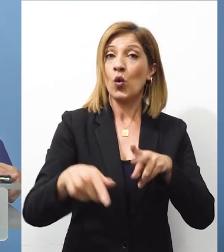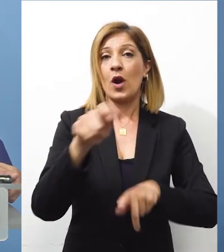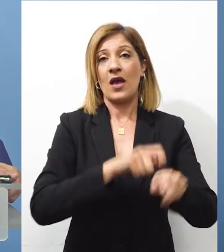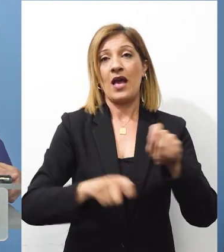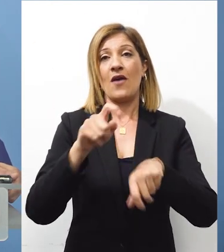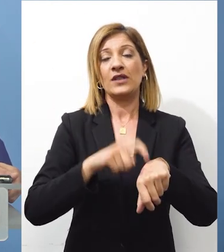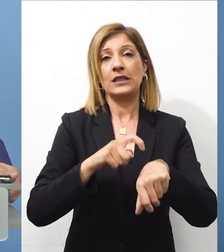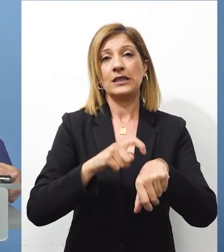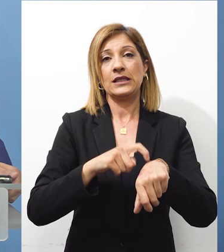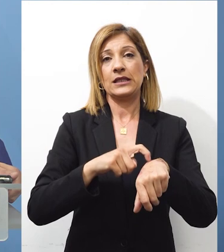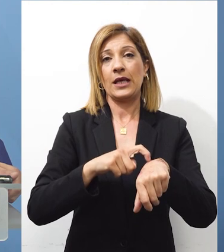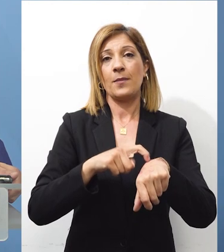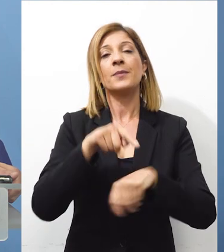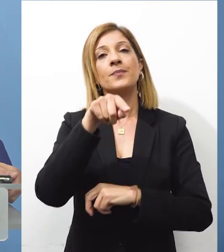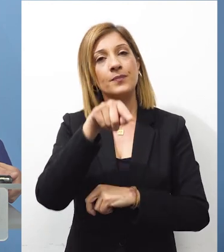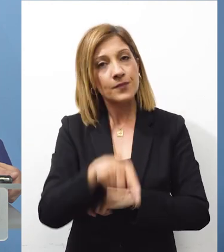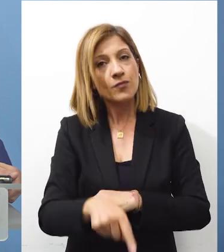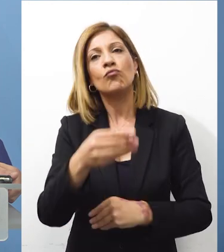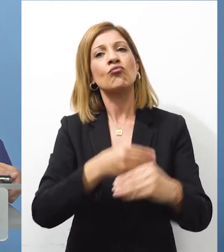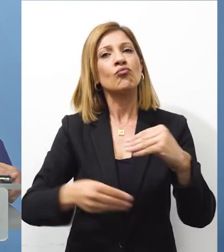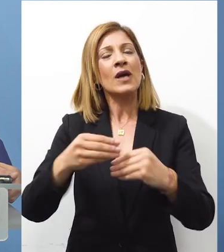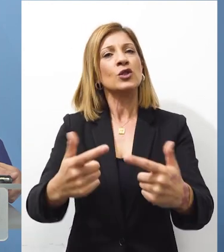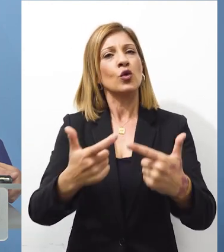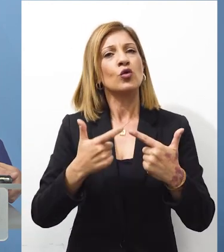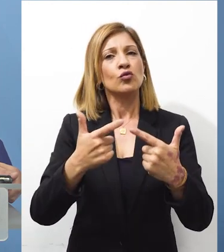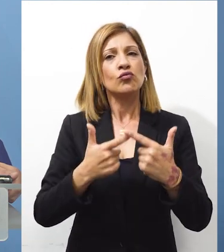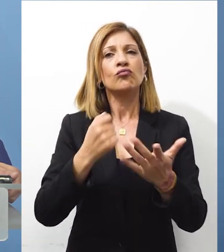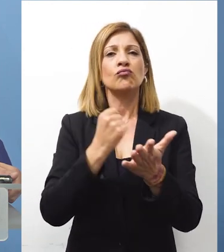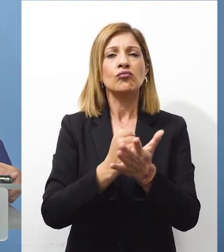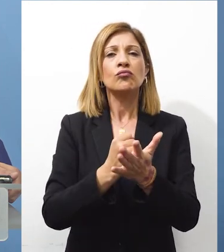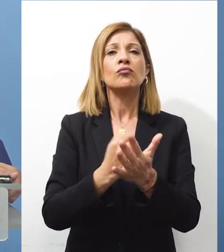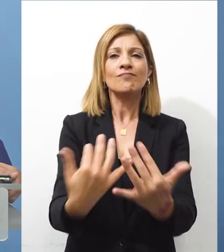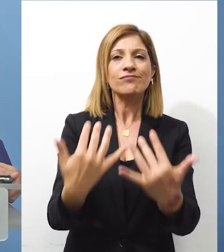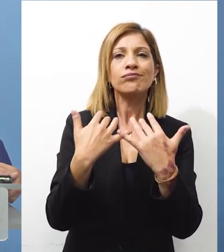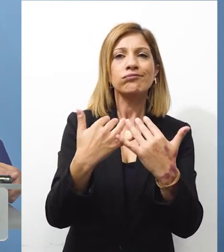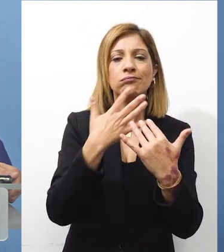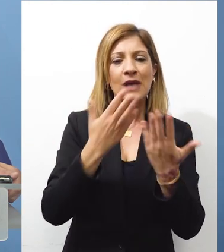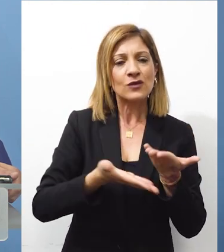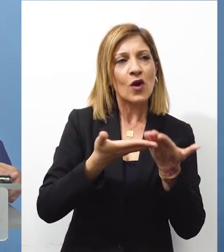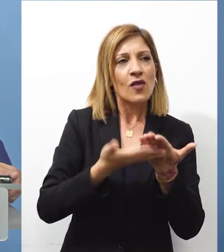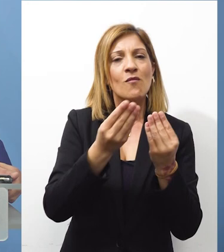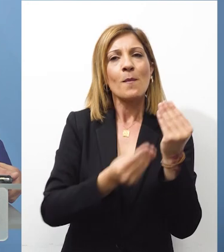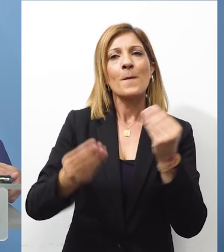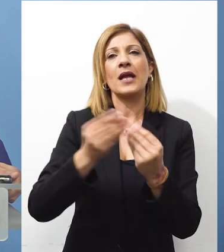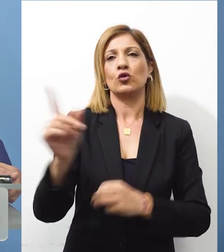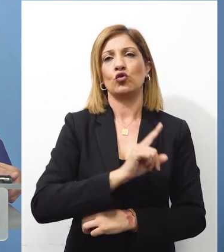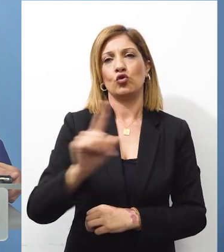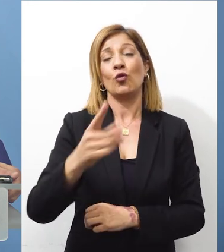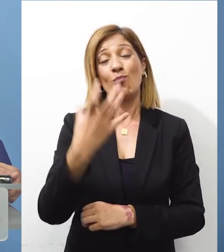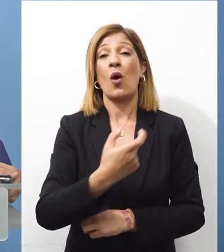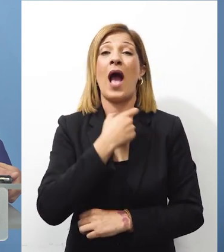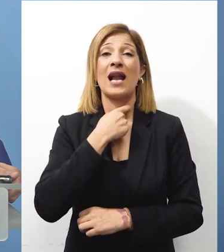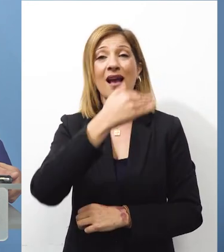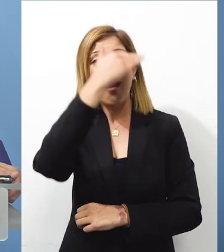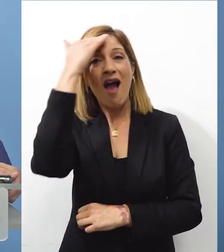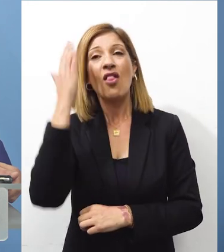εξέλιξη, η οποία θα ενισχύσει σημαντικά την αύξηση της ροής της ανθρωπιστικής βοήθειας που τόσο έχει ανάγκη ο άμαχος